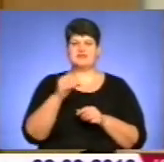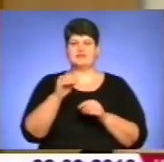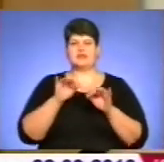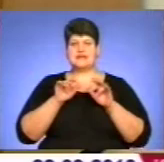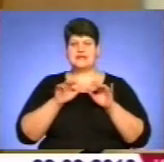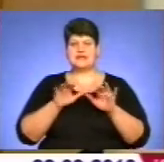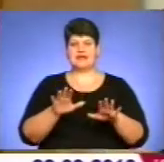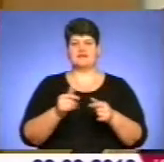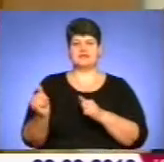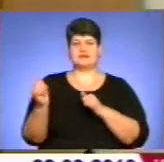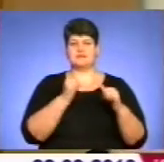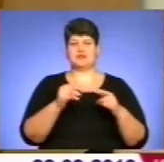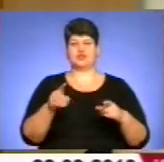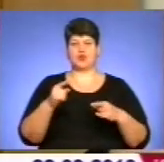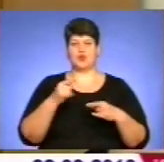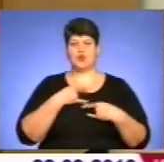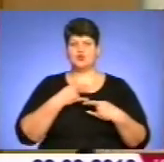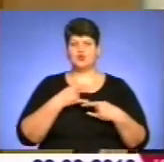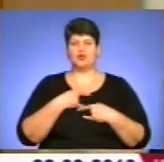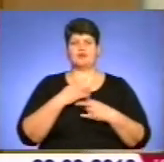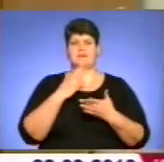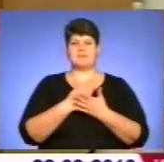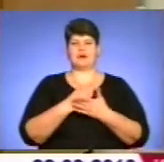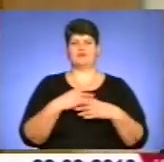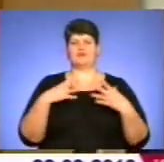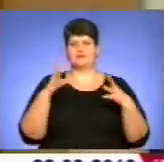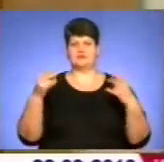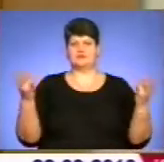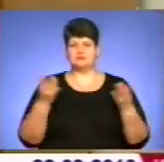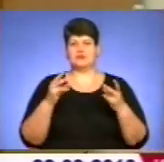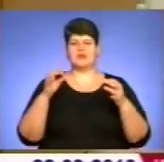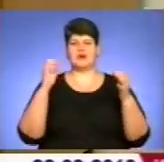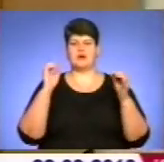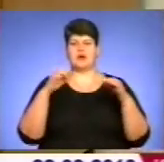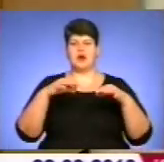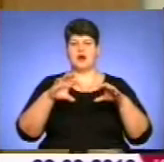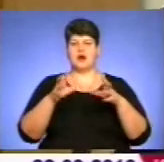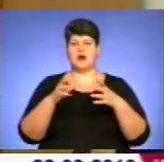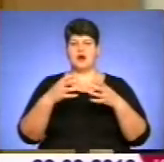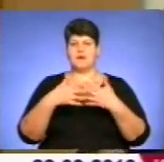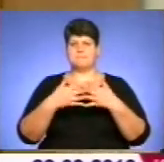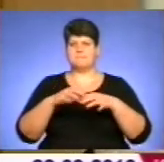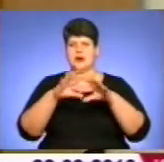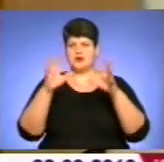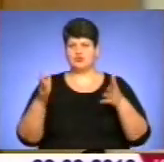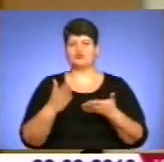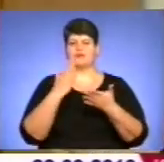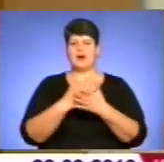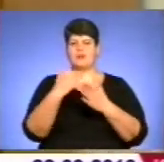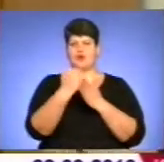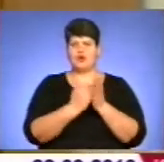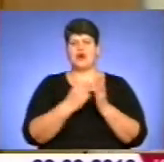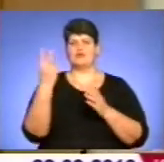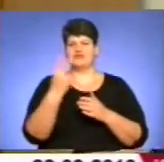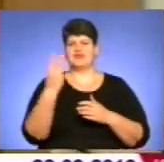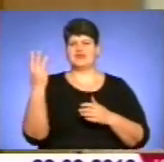які забезпечені костюмами, забезпечені інвентарем, апаратурою. Мають програми, деякі мають по дві